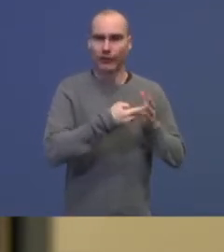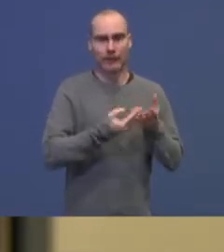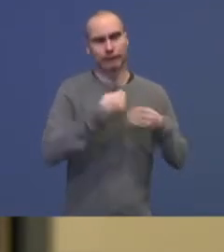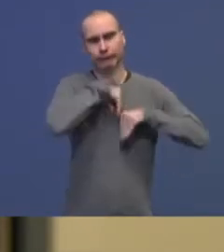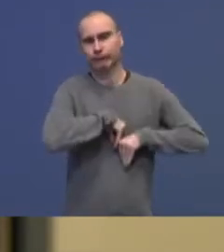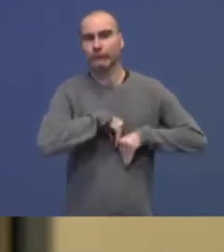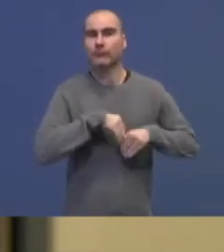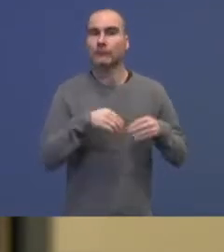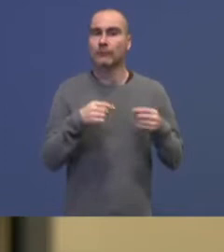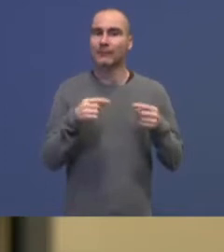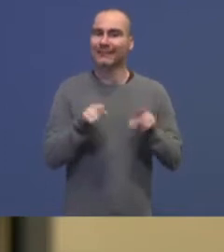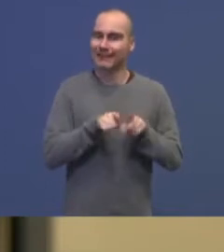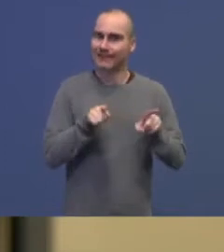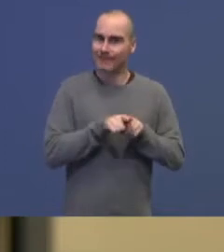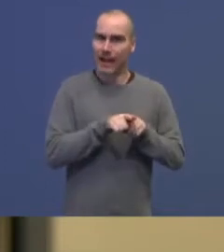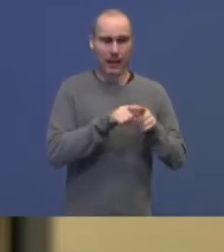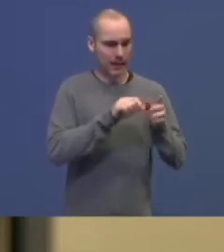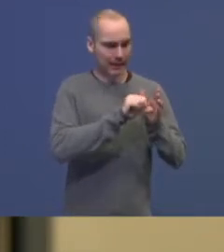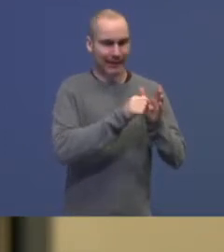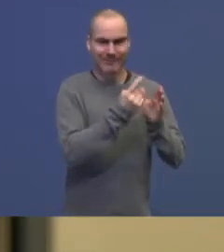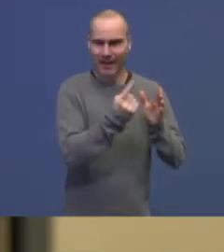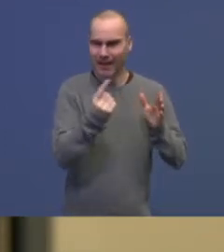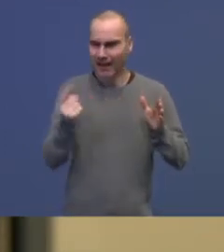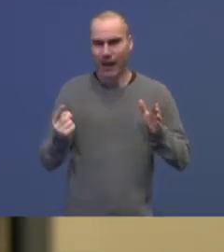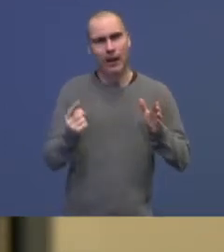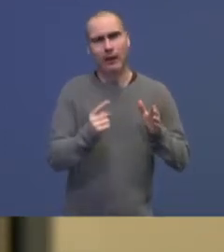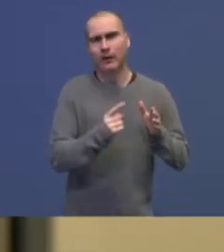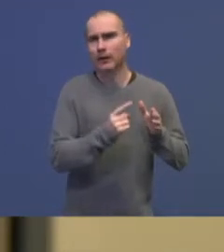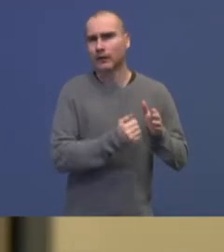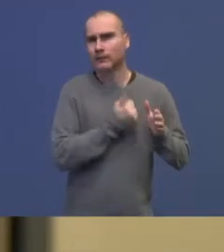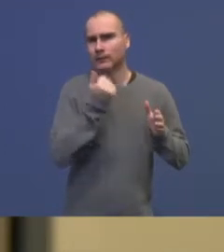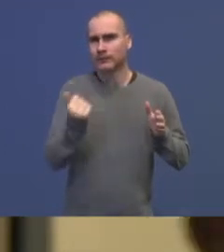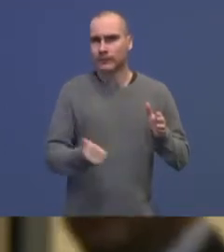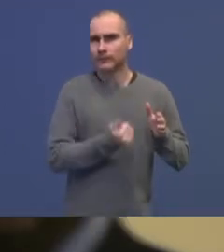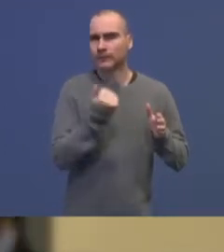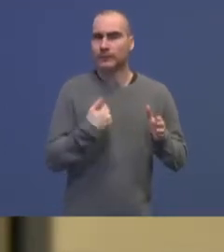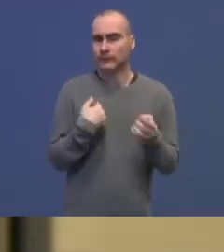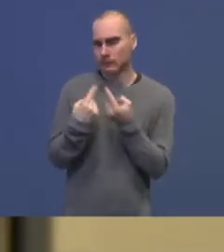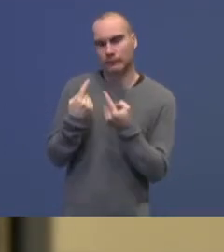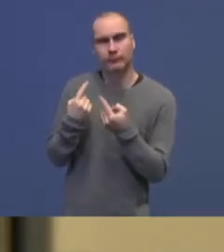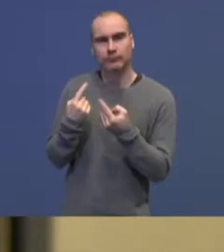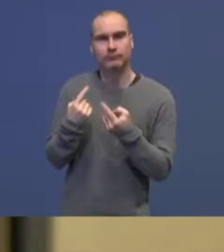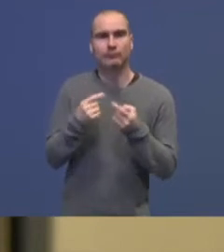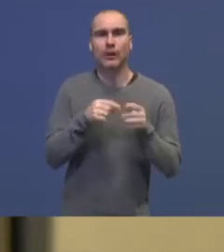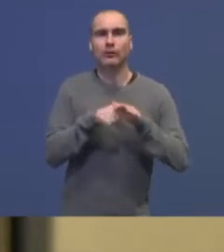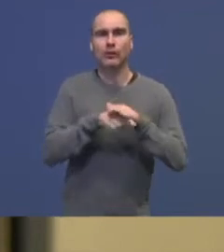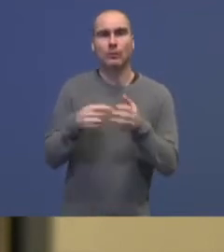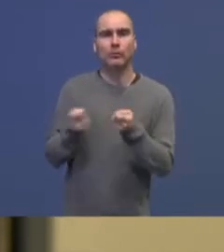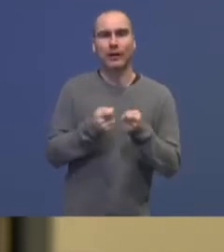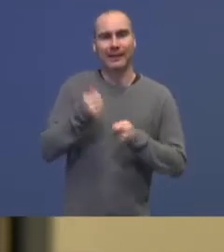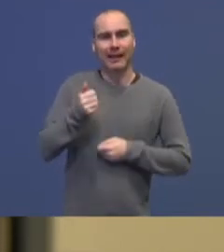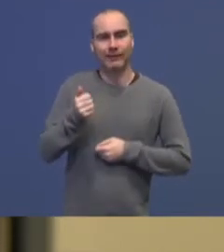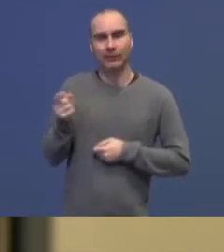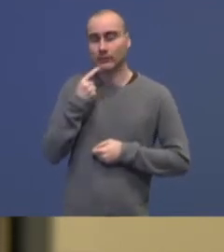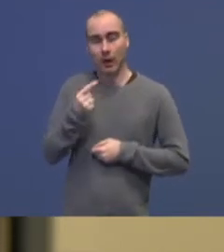tar det jo lang tid å få registrert hver eneste flyktning. Jeg har snakket med en asylmottaksleder her om dagen som mente at det kom